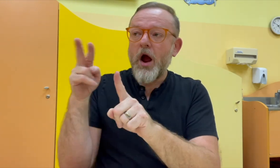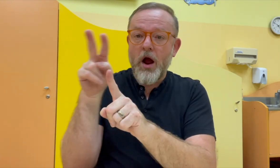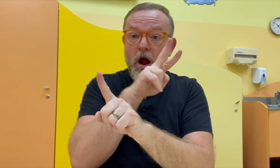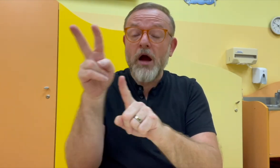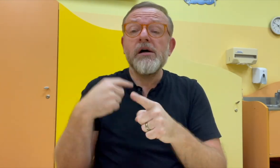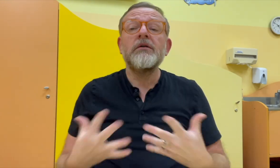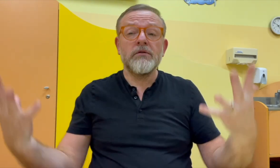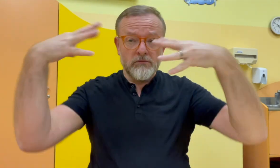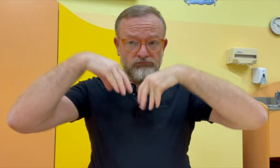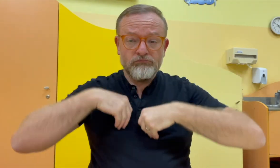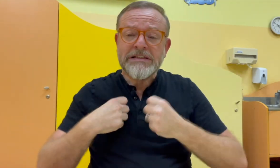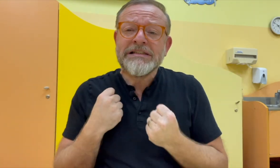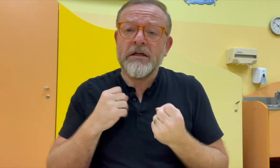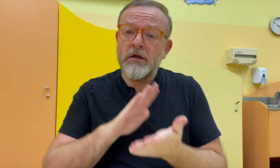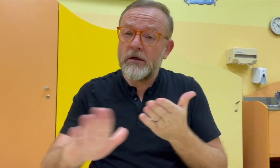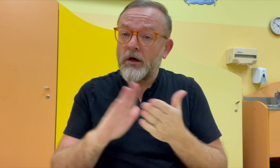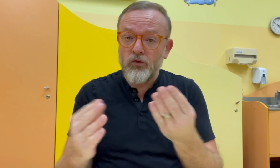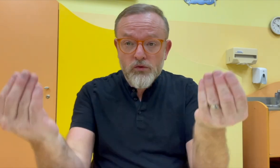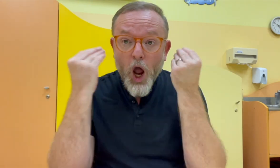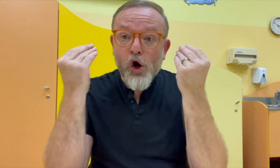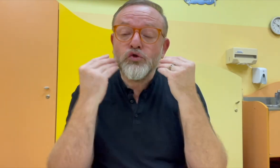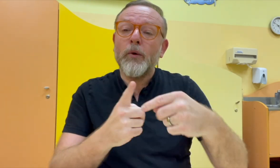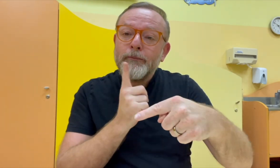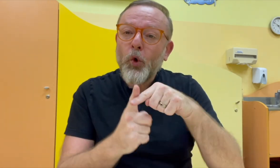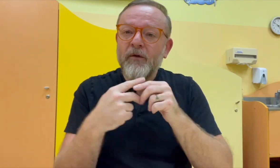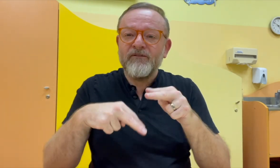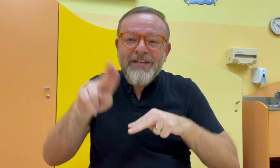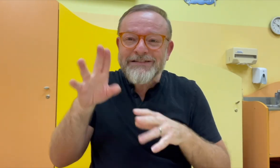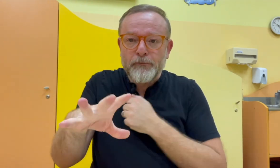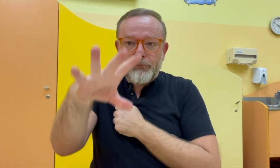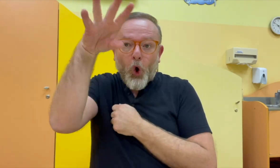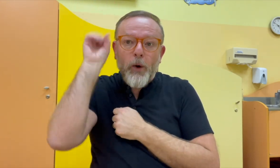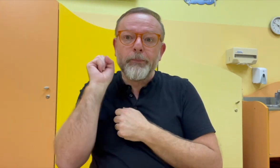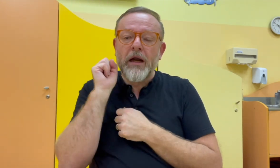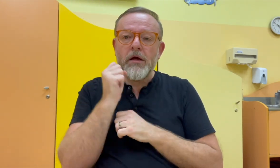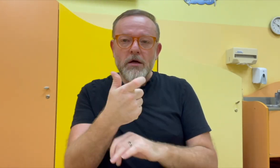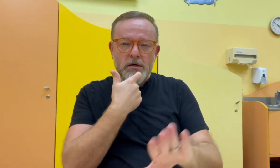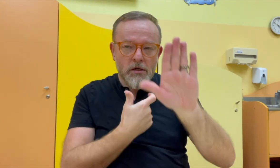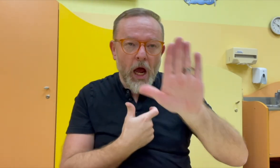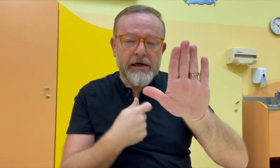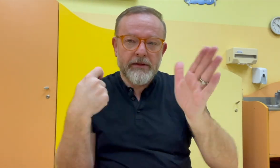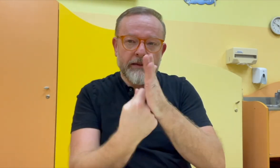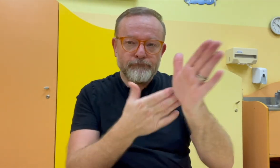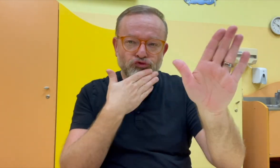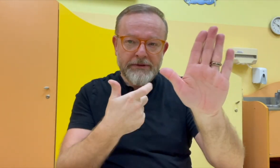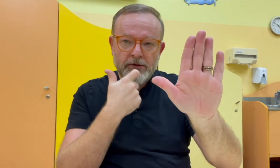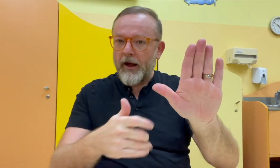slyšících a kultury neslyšících. A to je pro ně opravdu důležité. A je to zároveň i způsob,